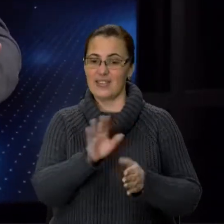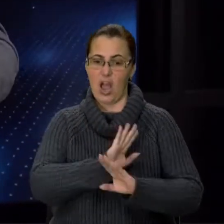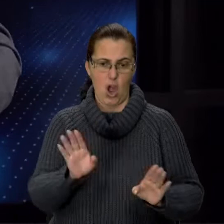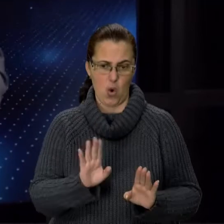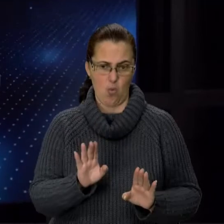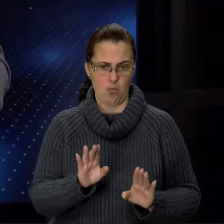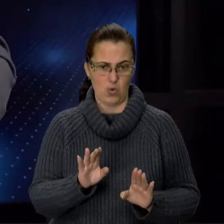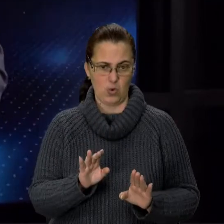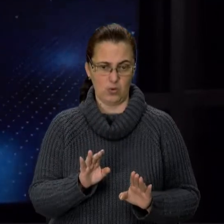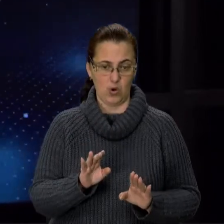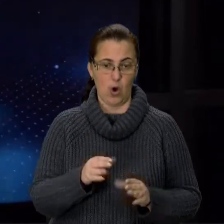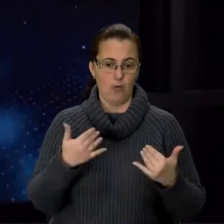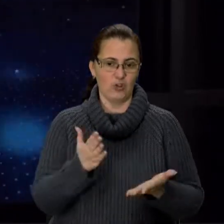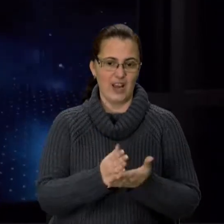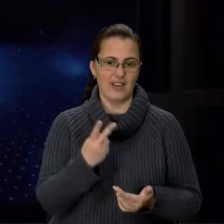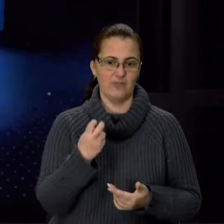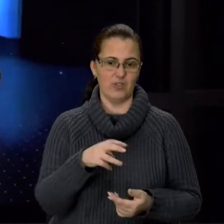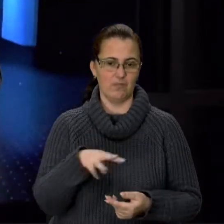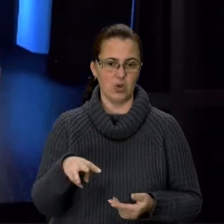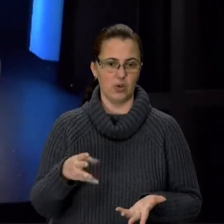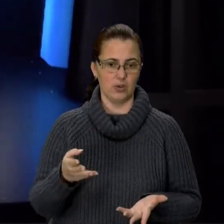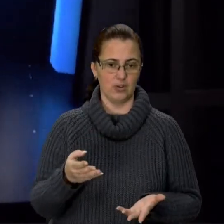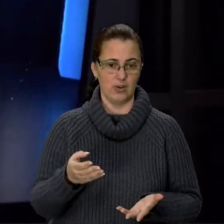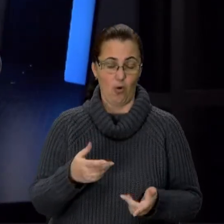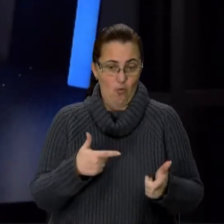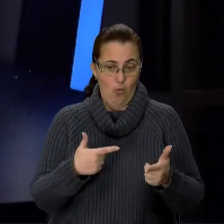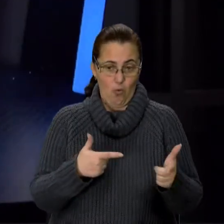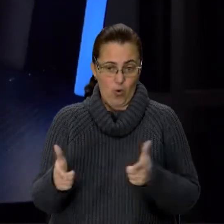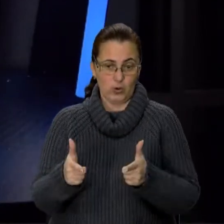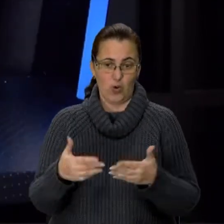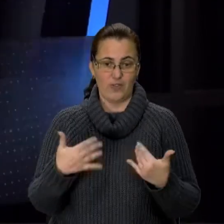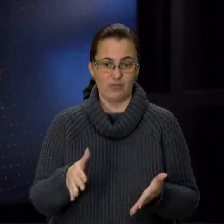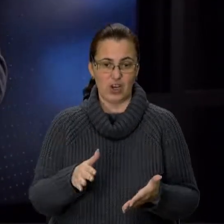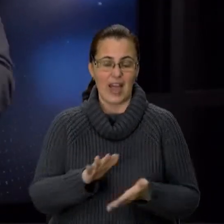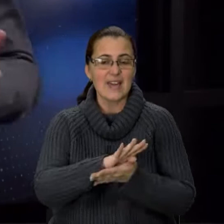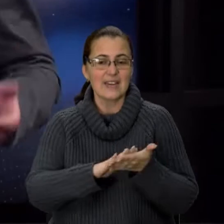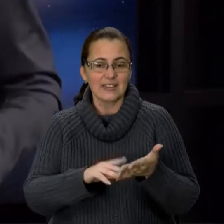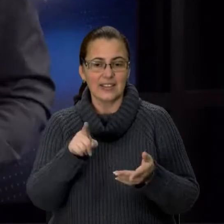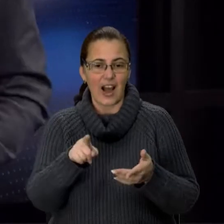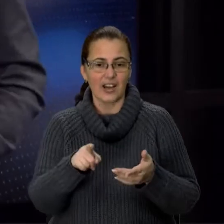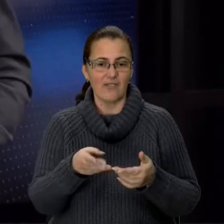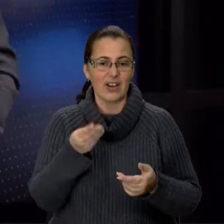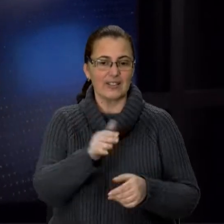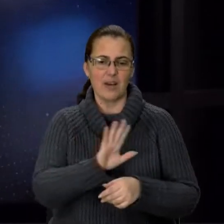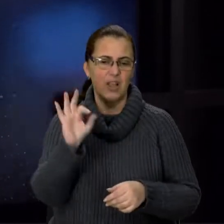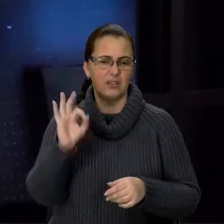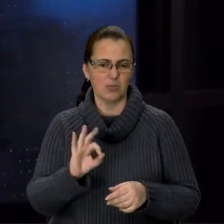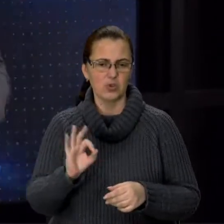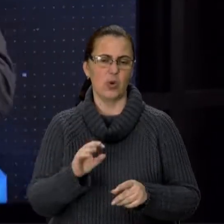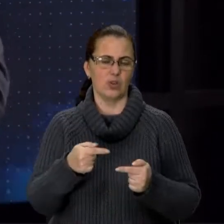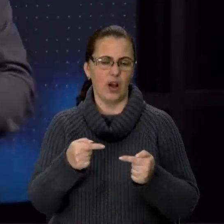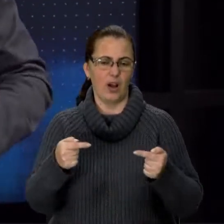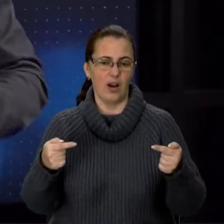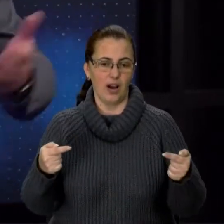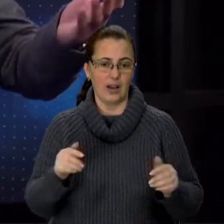готові були платити, вже є 200 мільйонів. Вони вже готові. Тобто, і ви надалі економите, ви не платите за відсотки, за лізинги і все